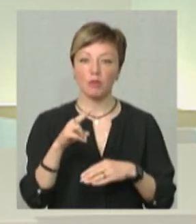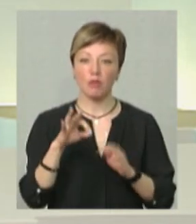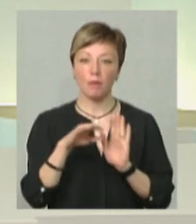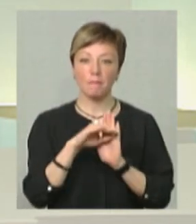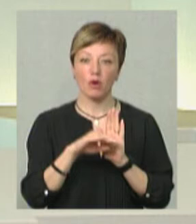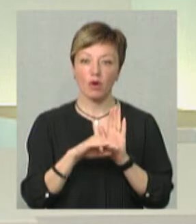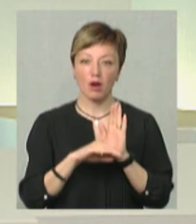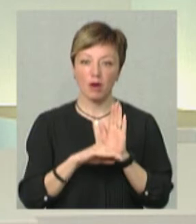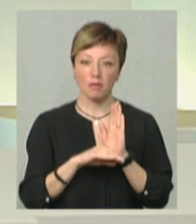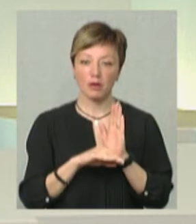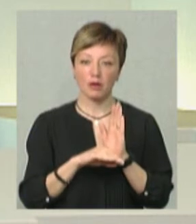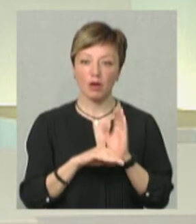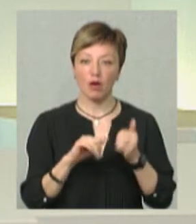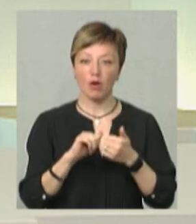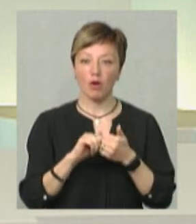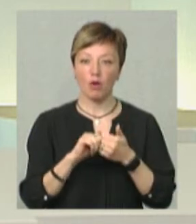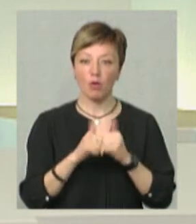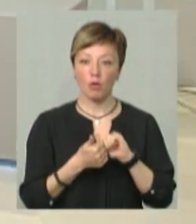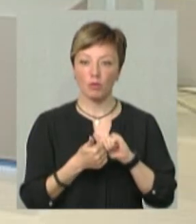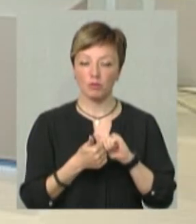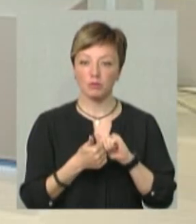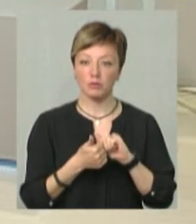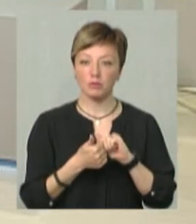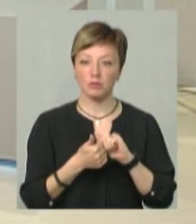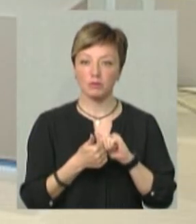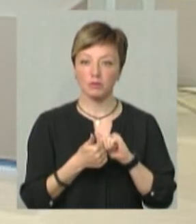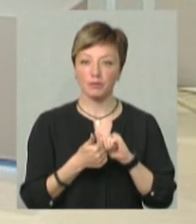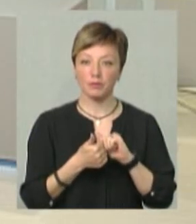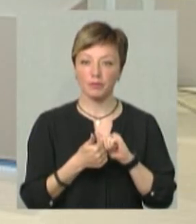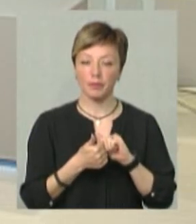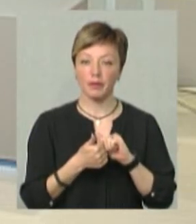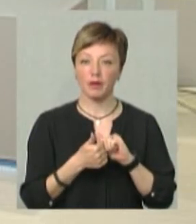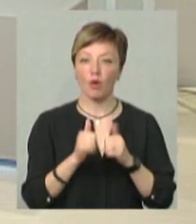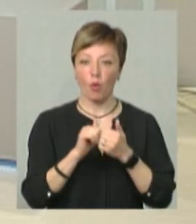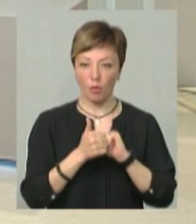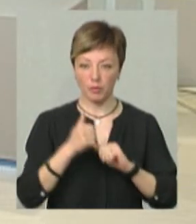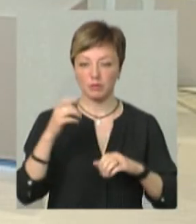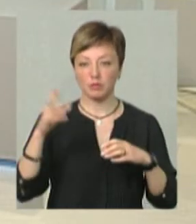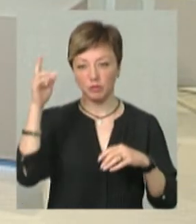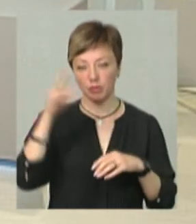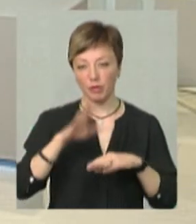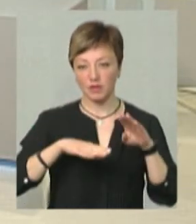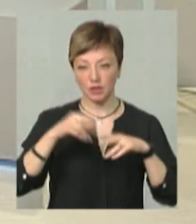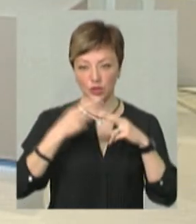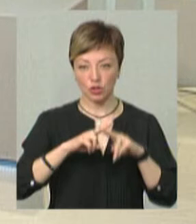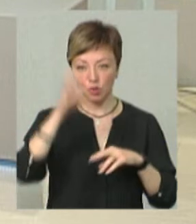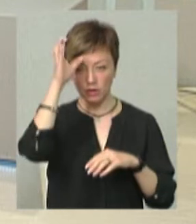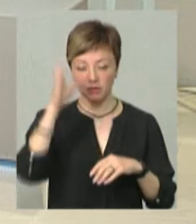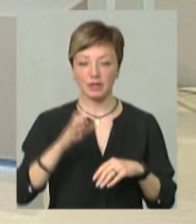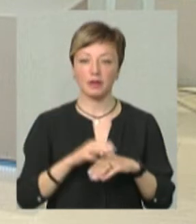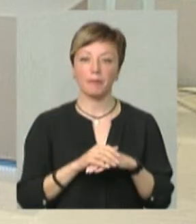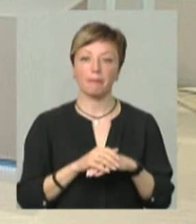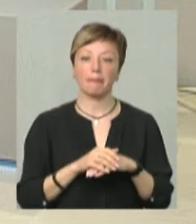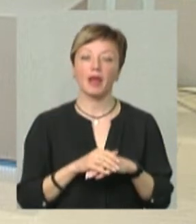програмі обміну «Еразмус плюс ВЕД». ВЕД – це «Vocational Education and Training» професійно-технічного освіту українського.